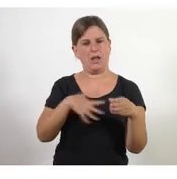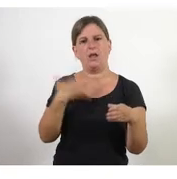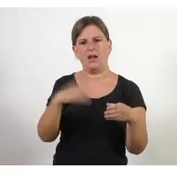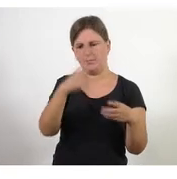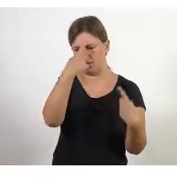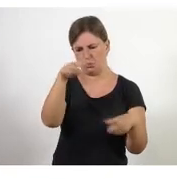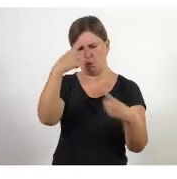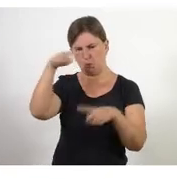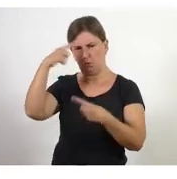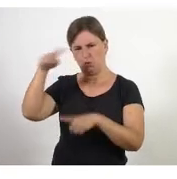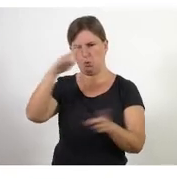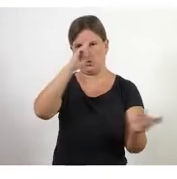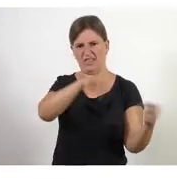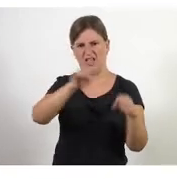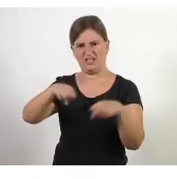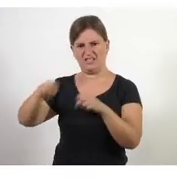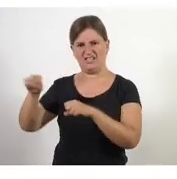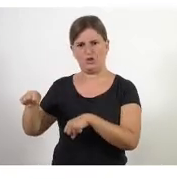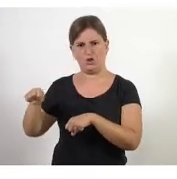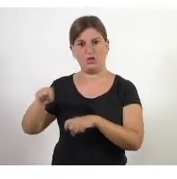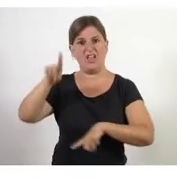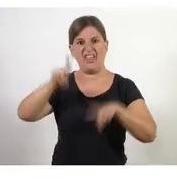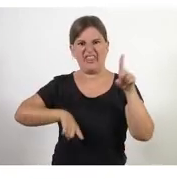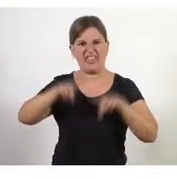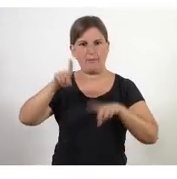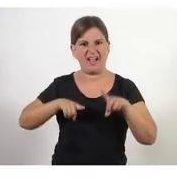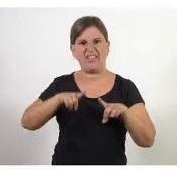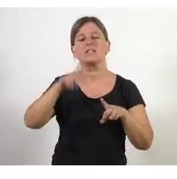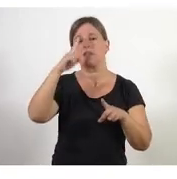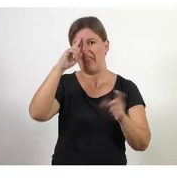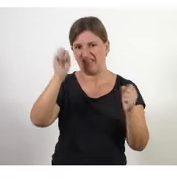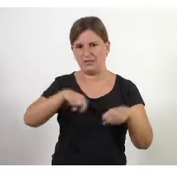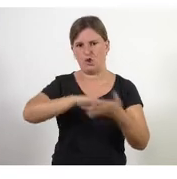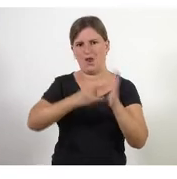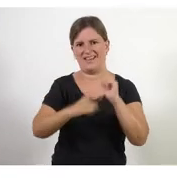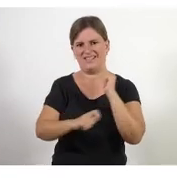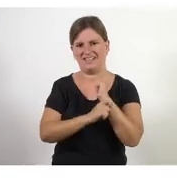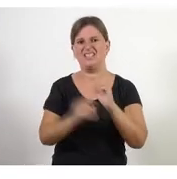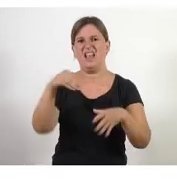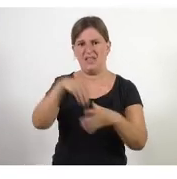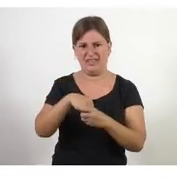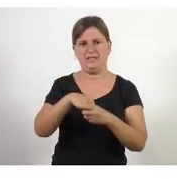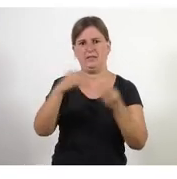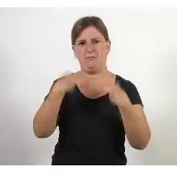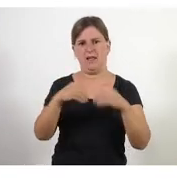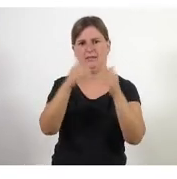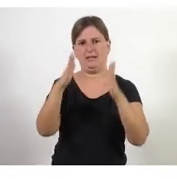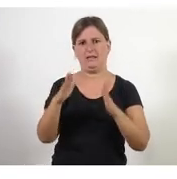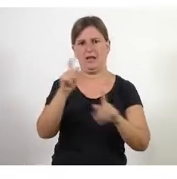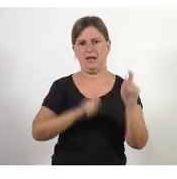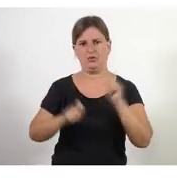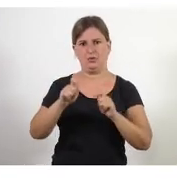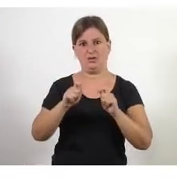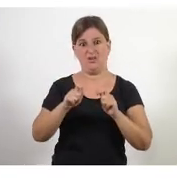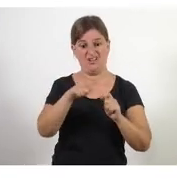que pot ser són fins i tot decisions estratègiques per a l'organització prenen la decisió i informen